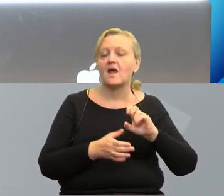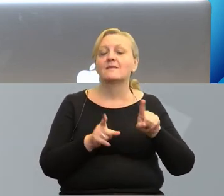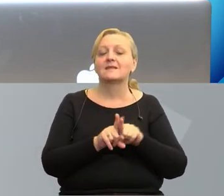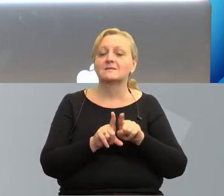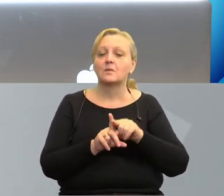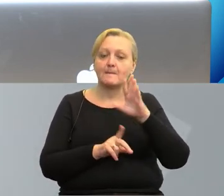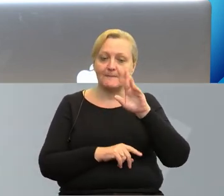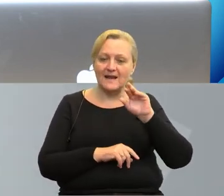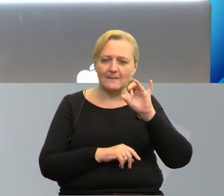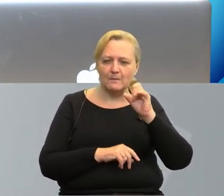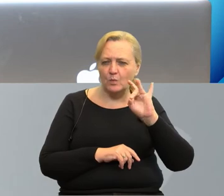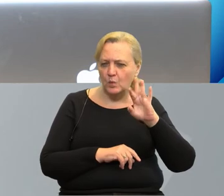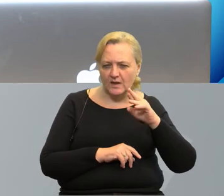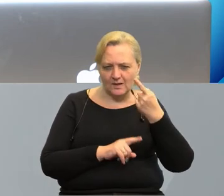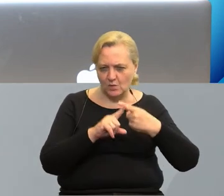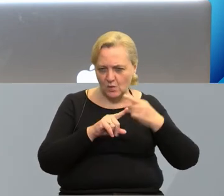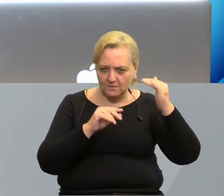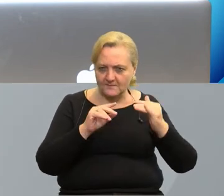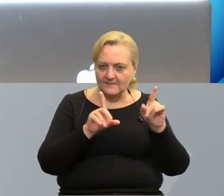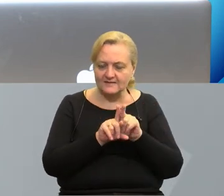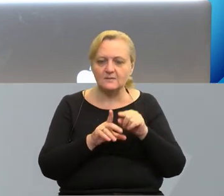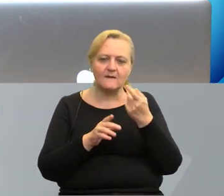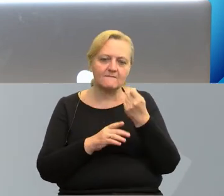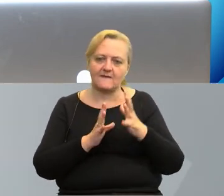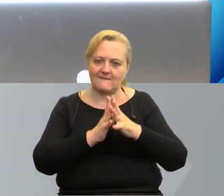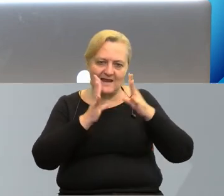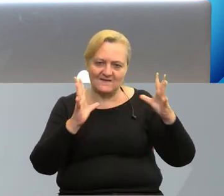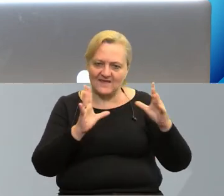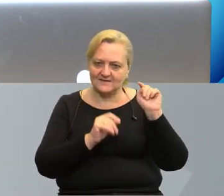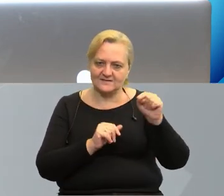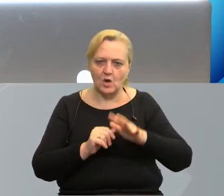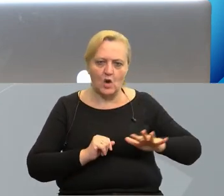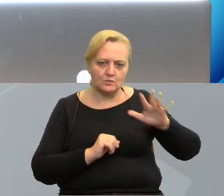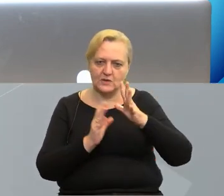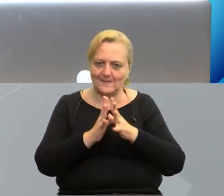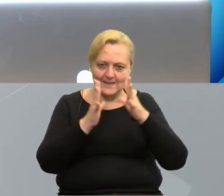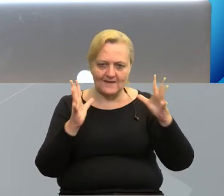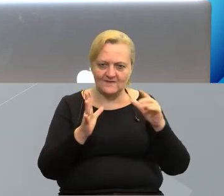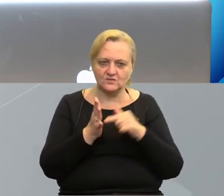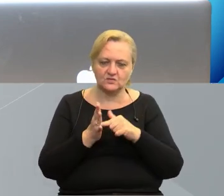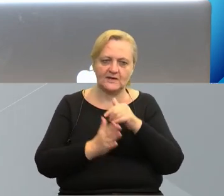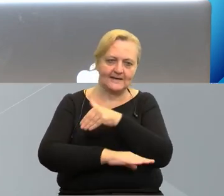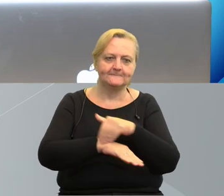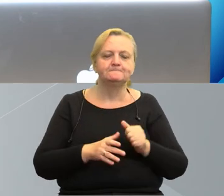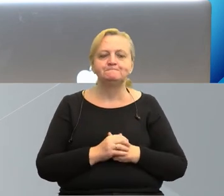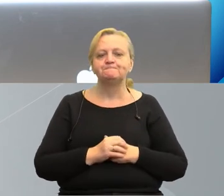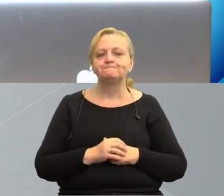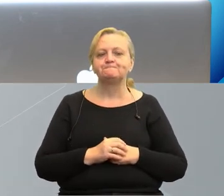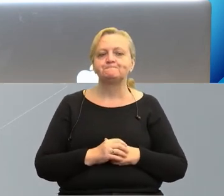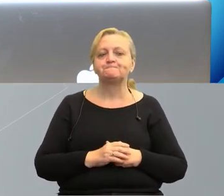oraz Brandenburgia. Jest to kwotowo największy program i obszarowo też na tej części naszej granicy.